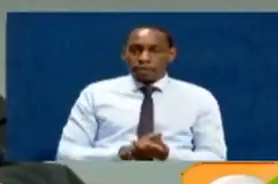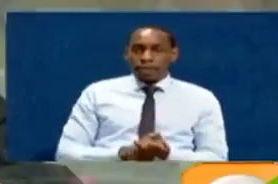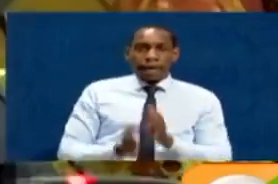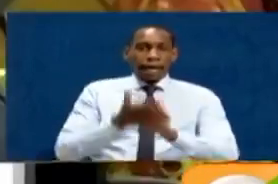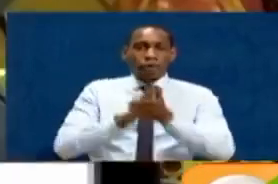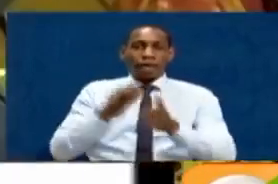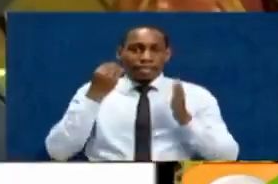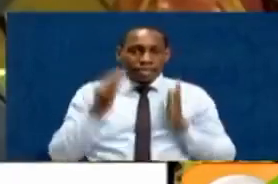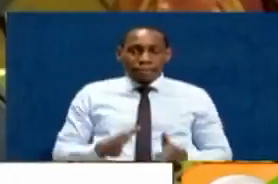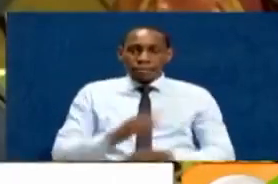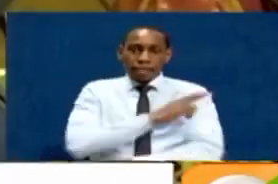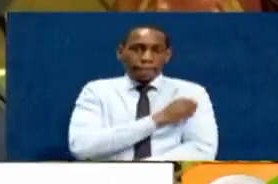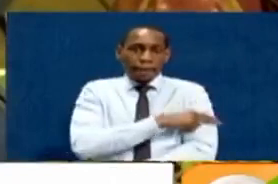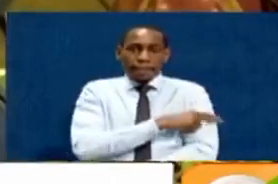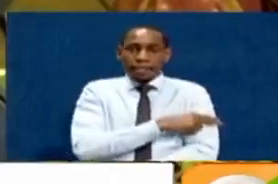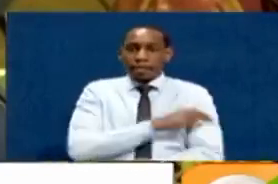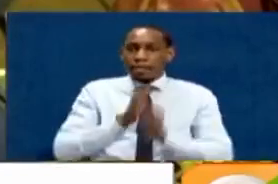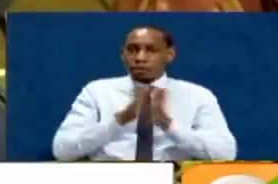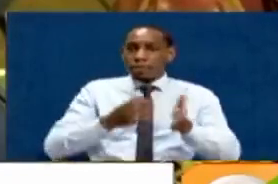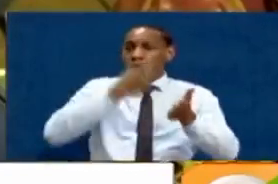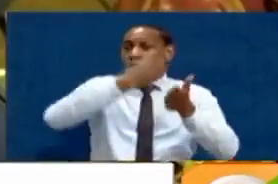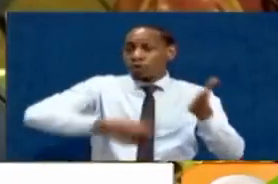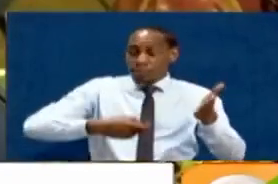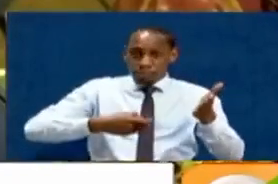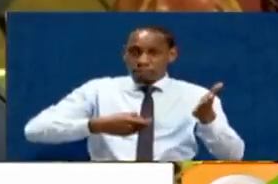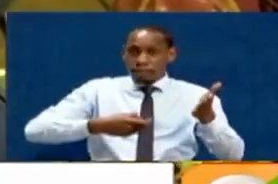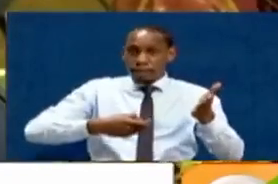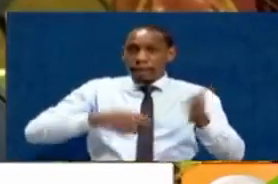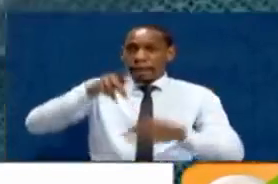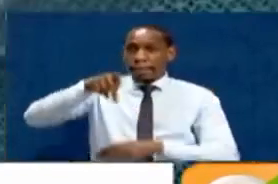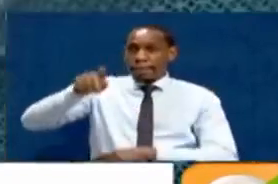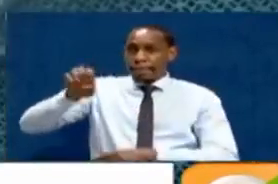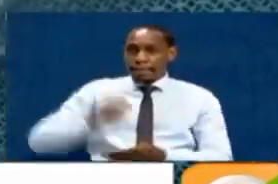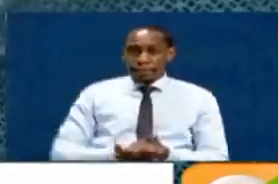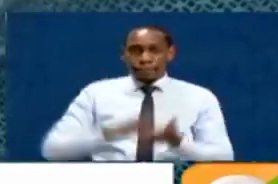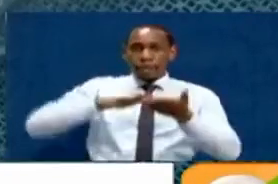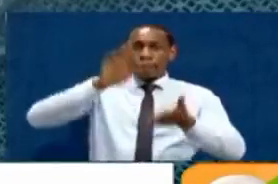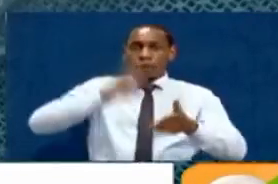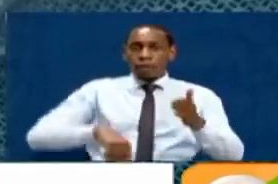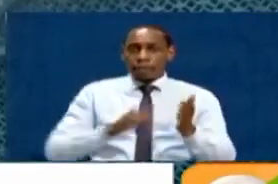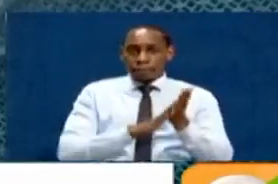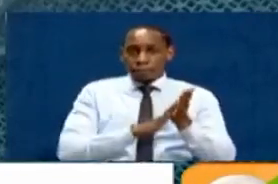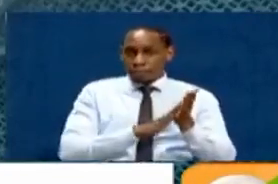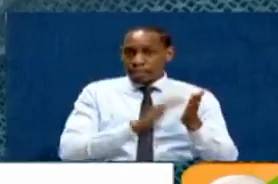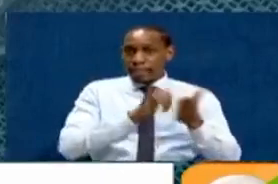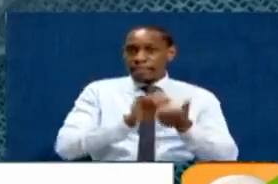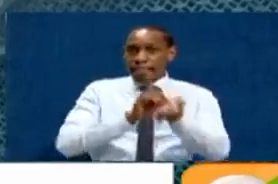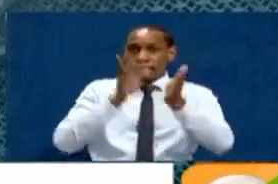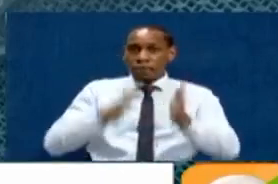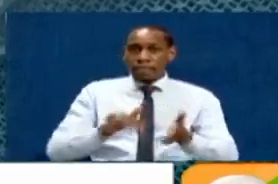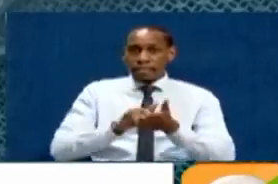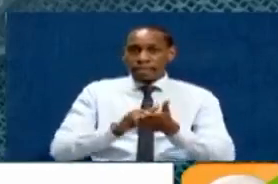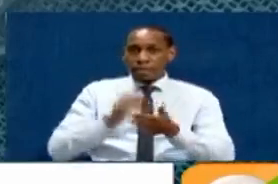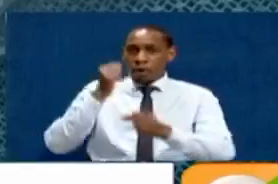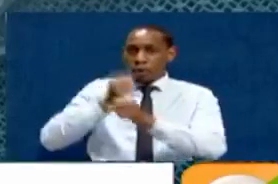No patient in public hospital should be charged for PPE's. Lazraidi likio kupendekeza kuwa. Madaktari